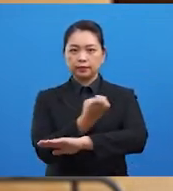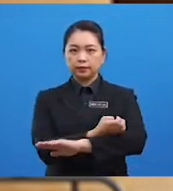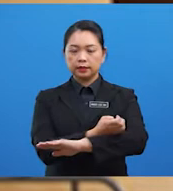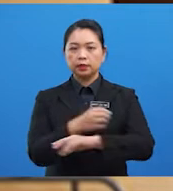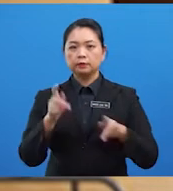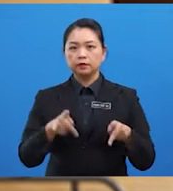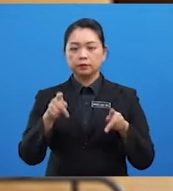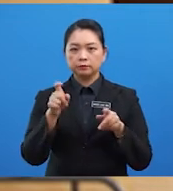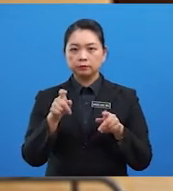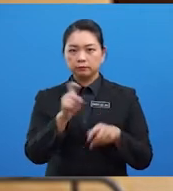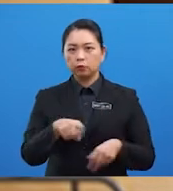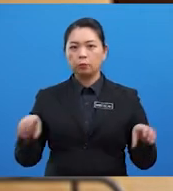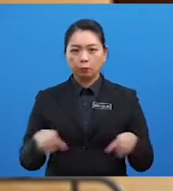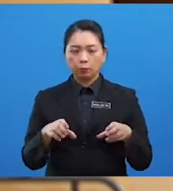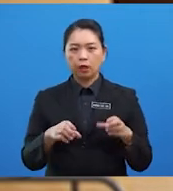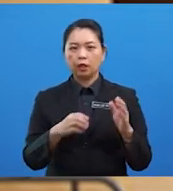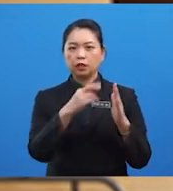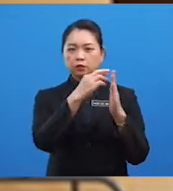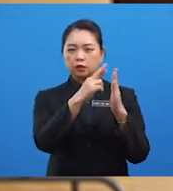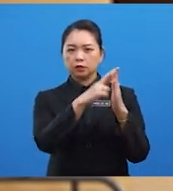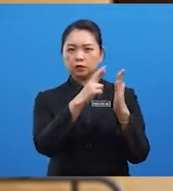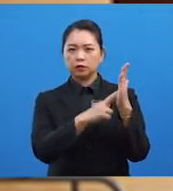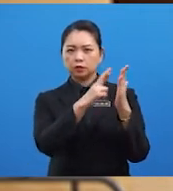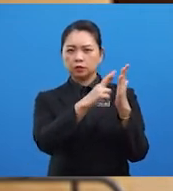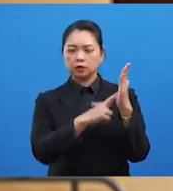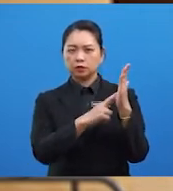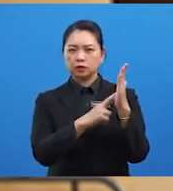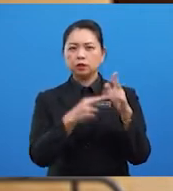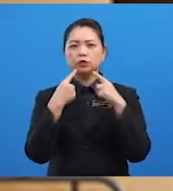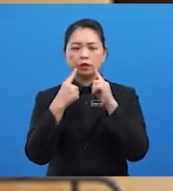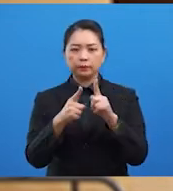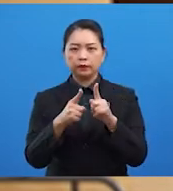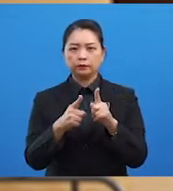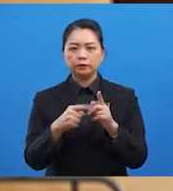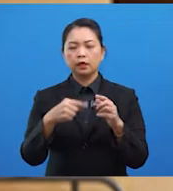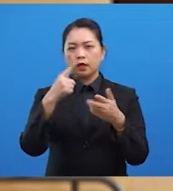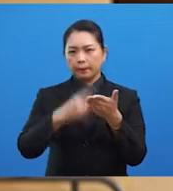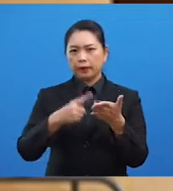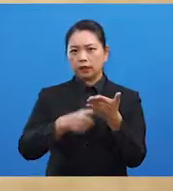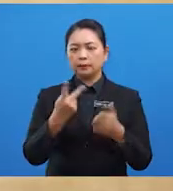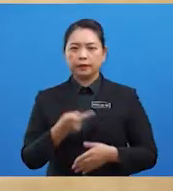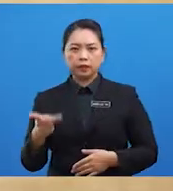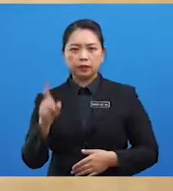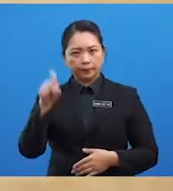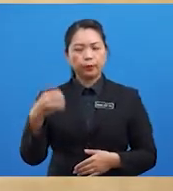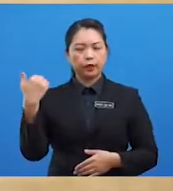rangka jawapan di dalam rangka jawapan apakah perkara yang perlu ada